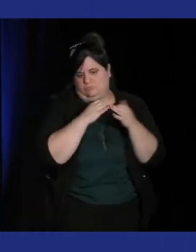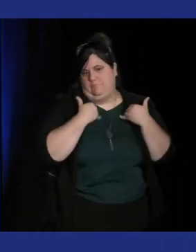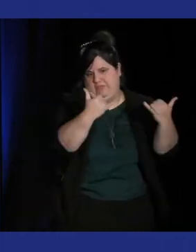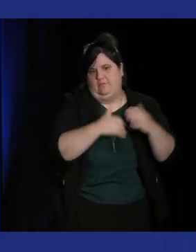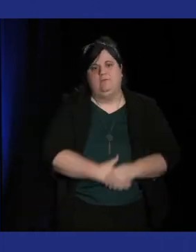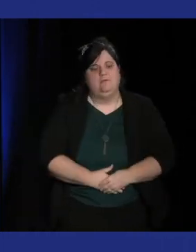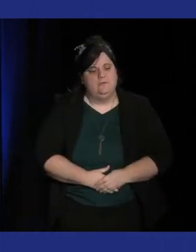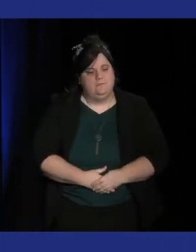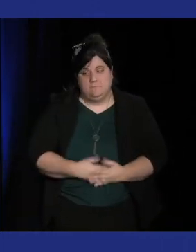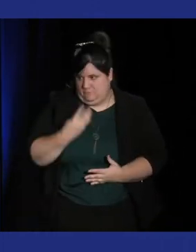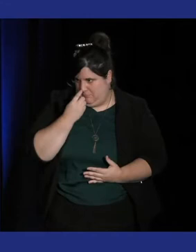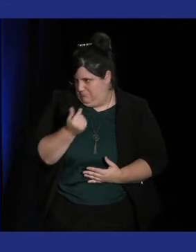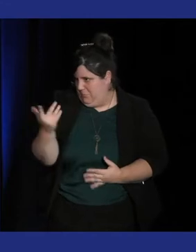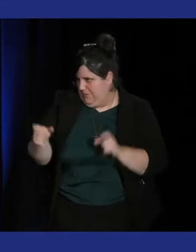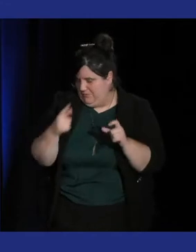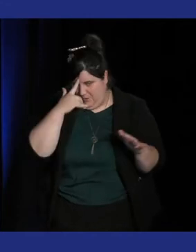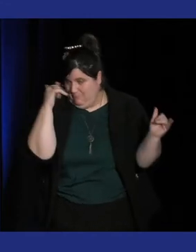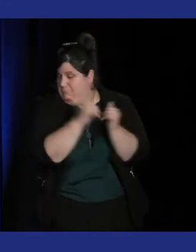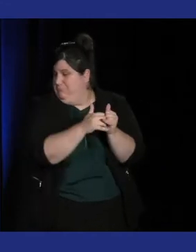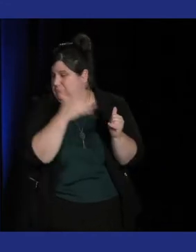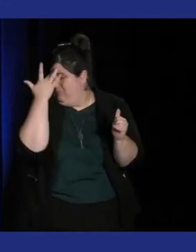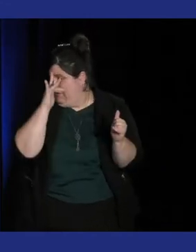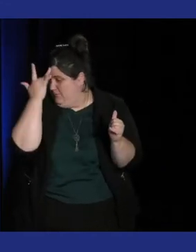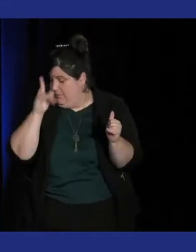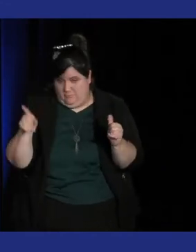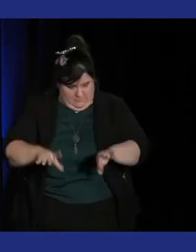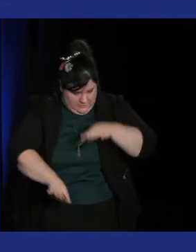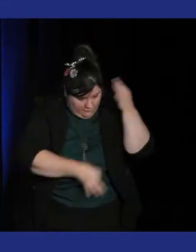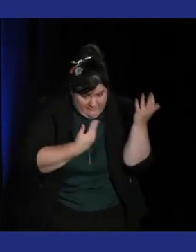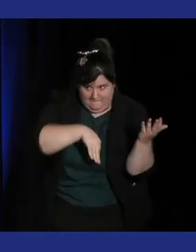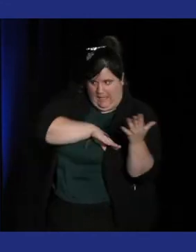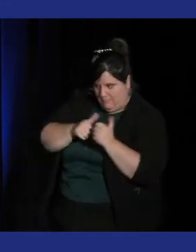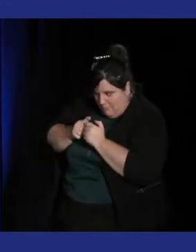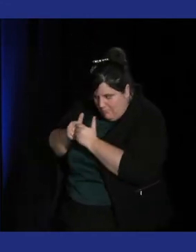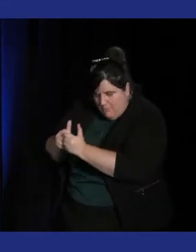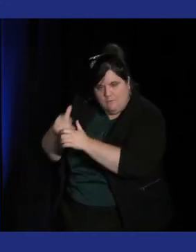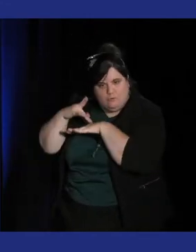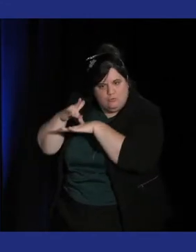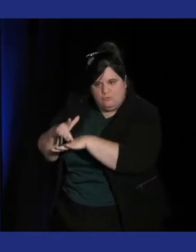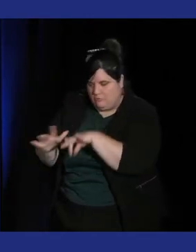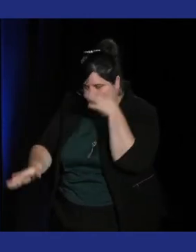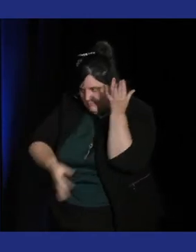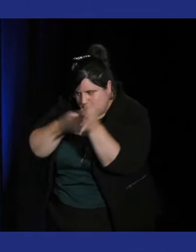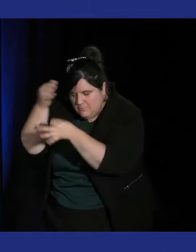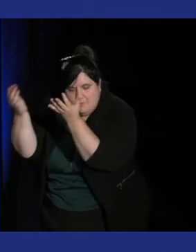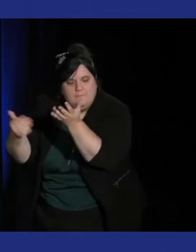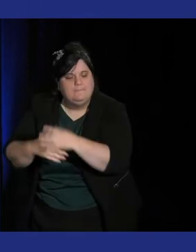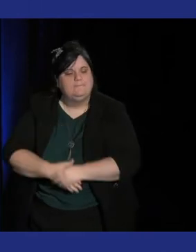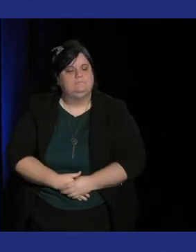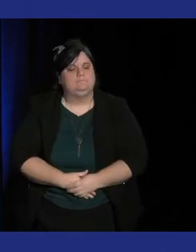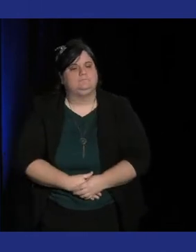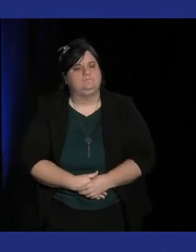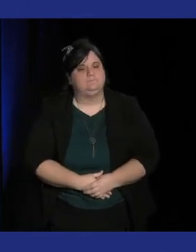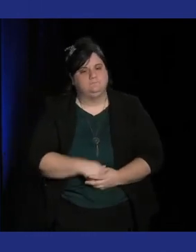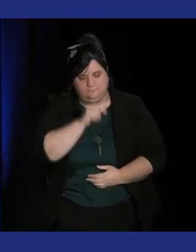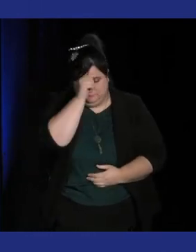je pense que ça permet à pas mal de gens de découvrir des choses qu'ils n'auraient jamais forcément mis le nez dedans dans un cadre différent Je pense